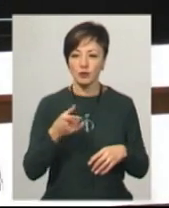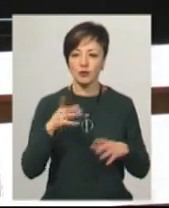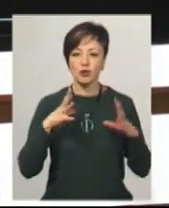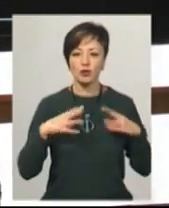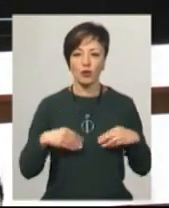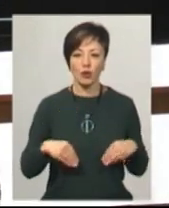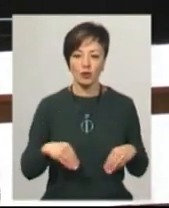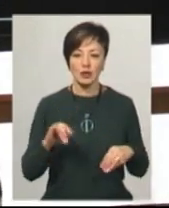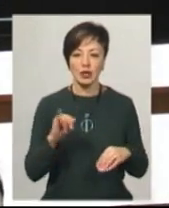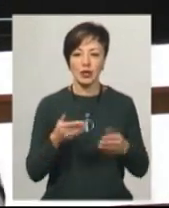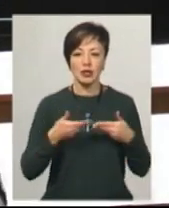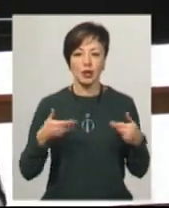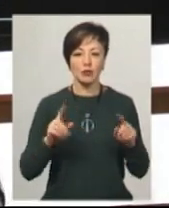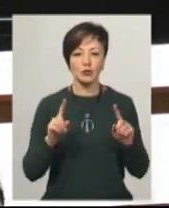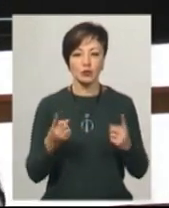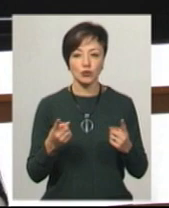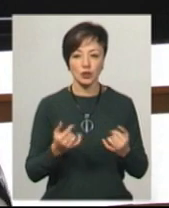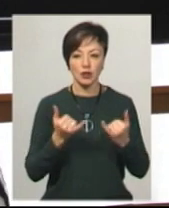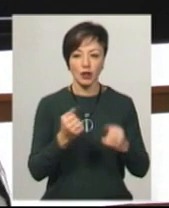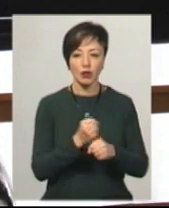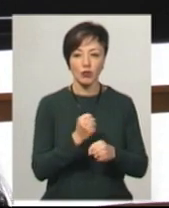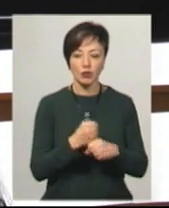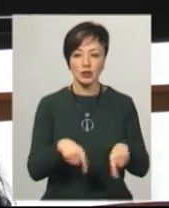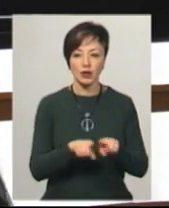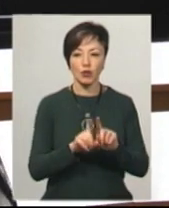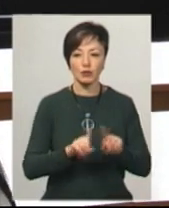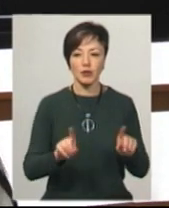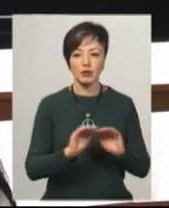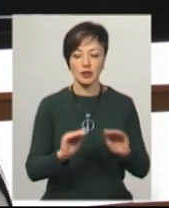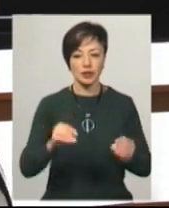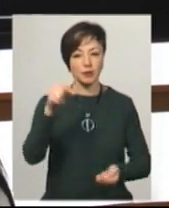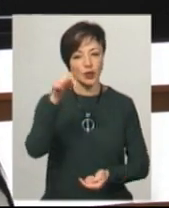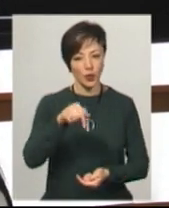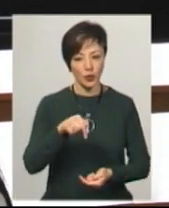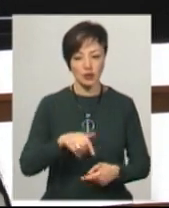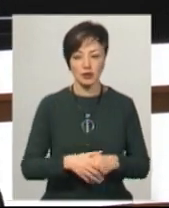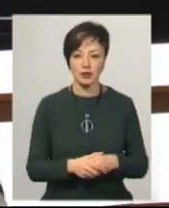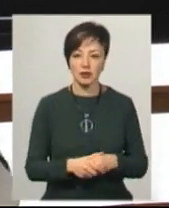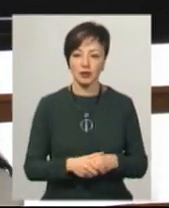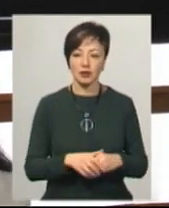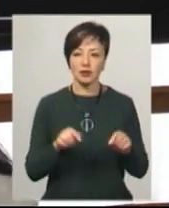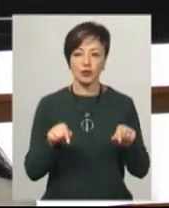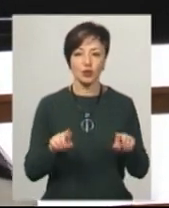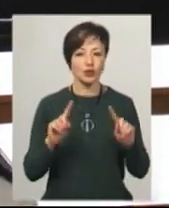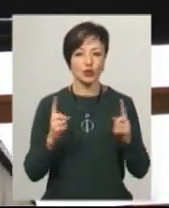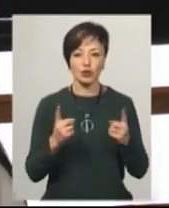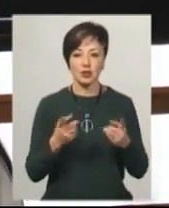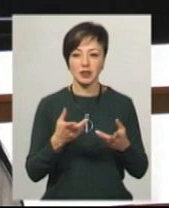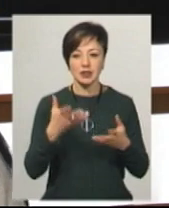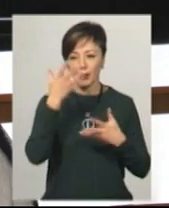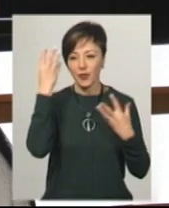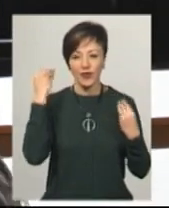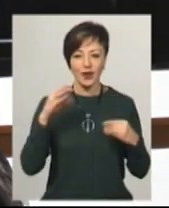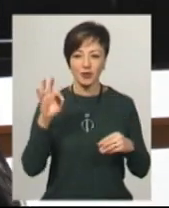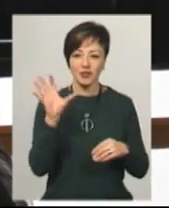заспокоюються і нам дуже для роботи з такими особливими дітками підходить. Вони тут дуже, вони забувають